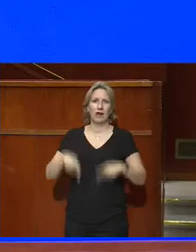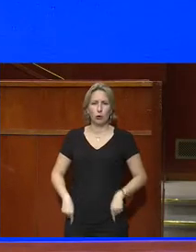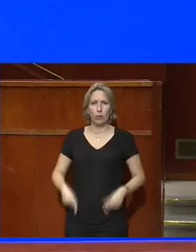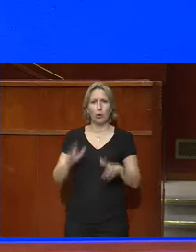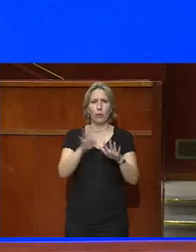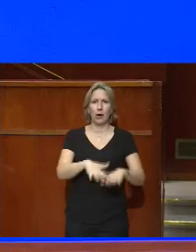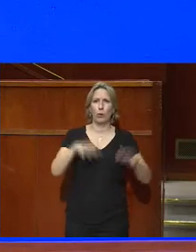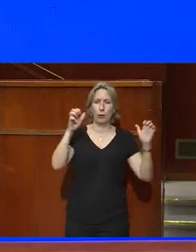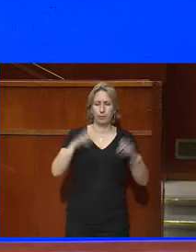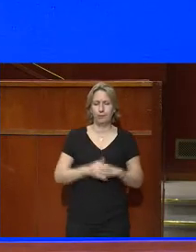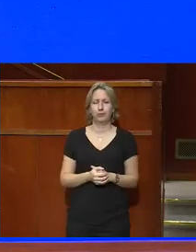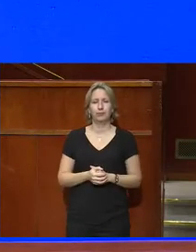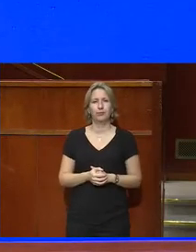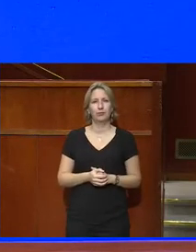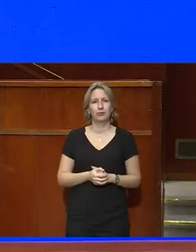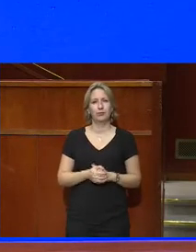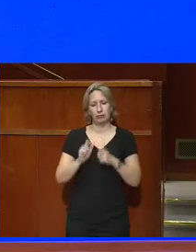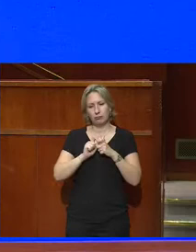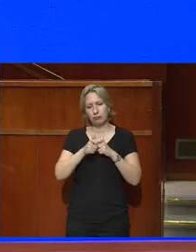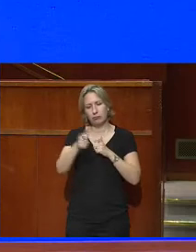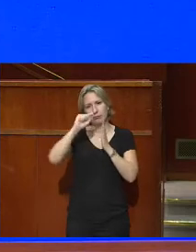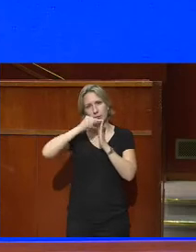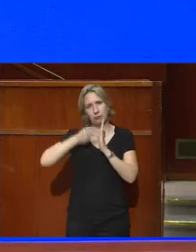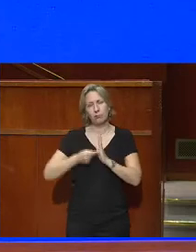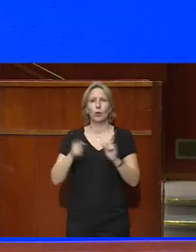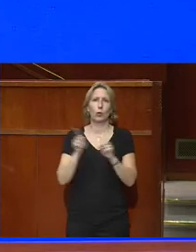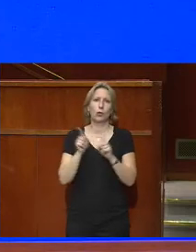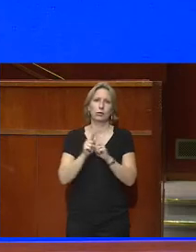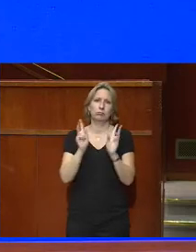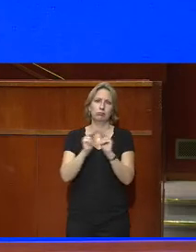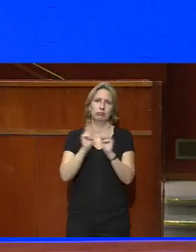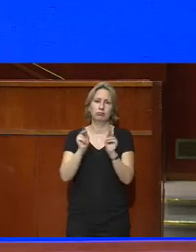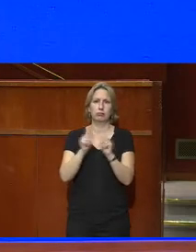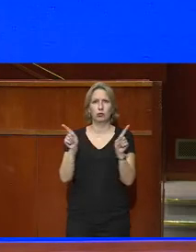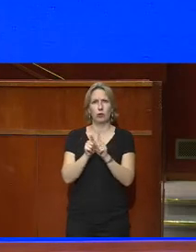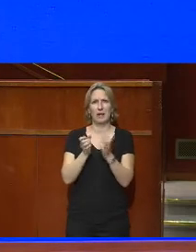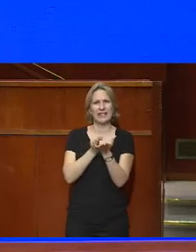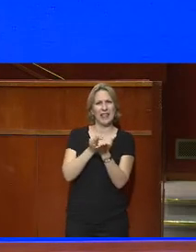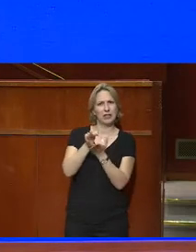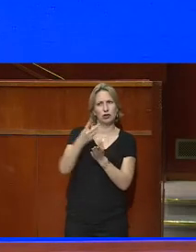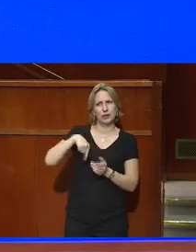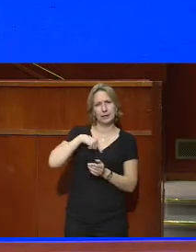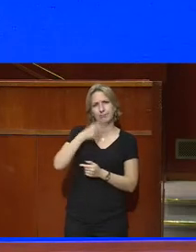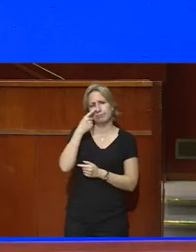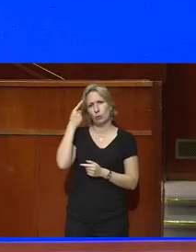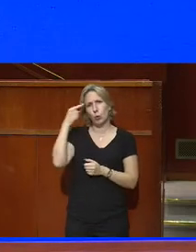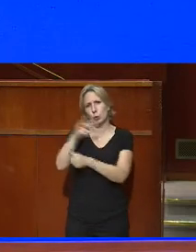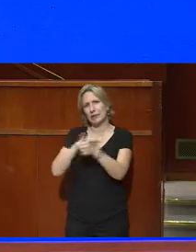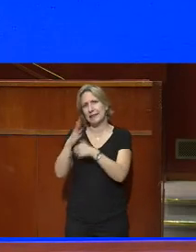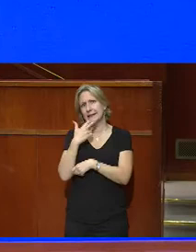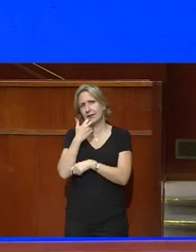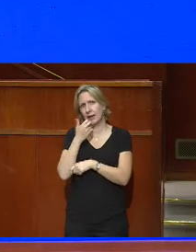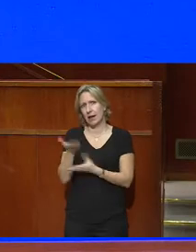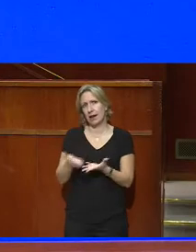Sa feuille de route mettra également en valeur les axes considérés par le Conseil comme stratégiques pour la société civile et sur